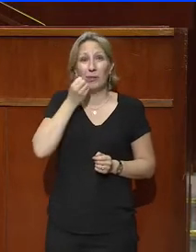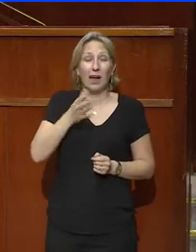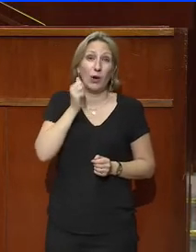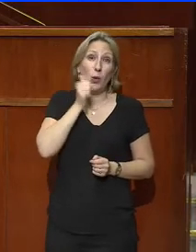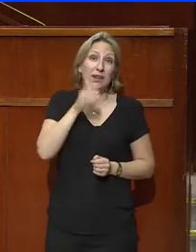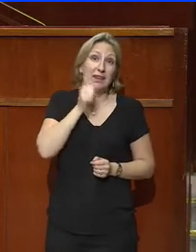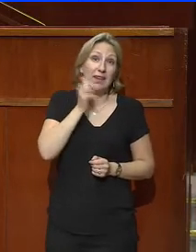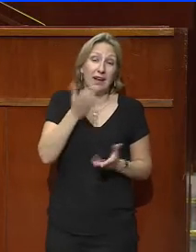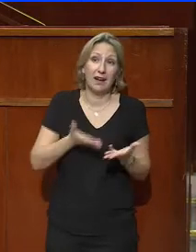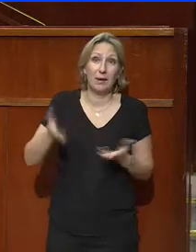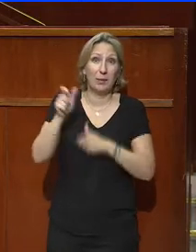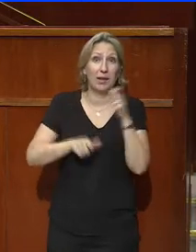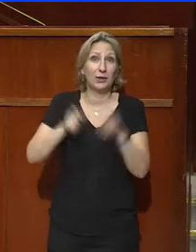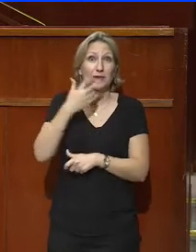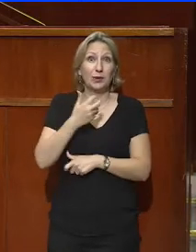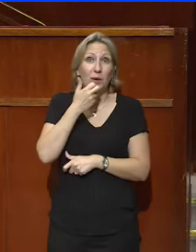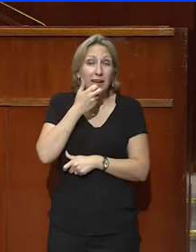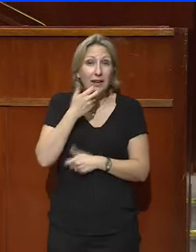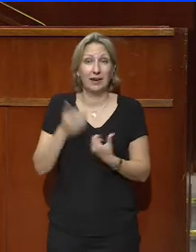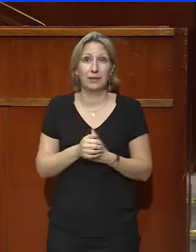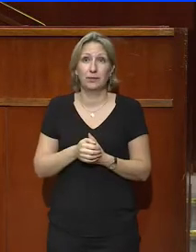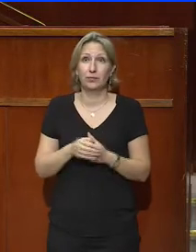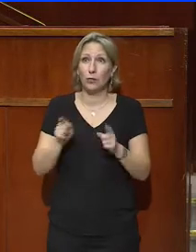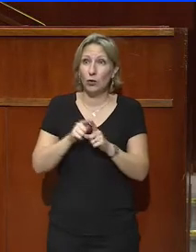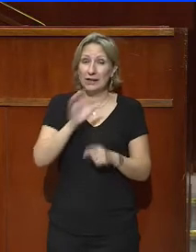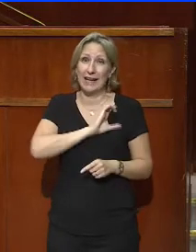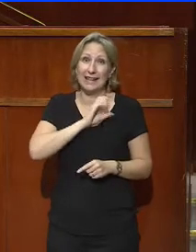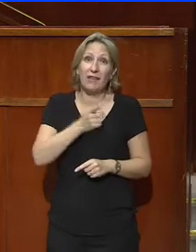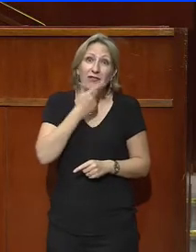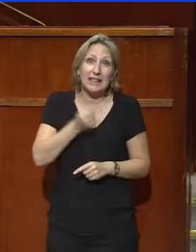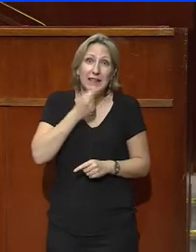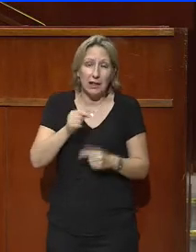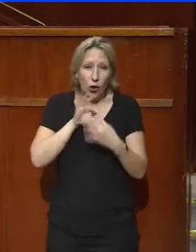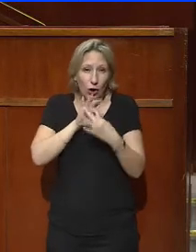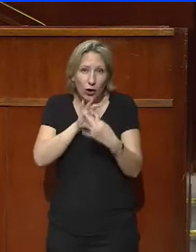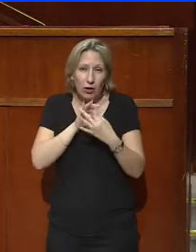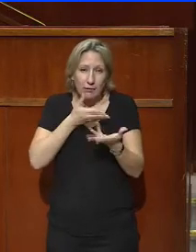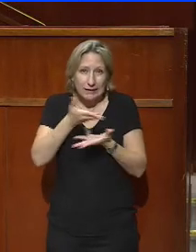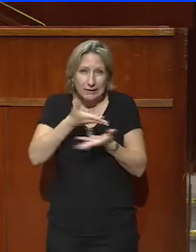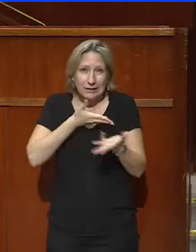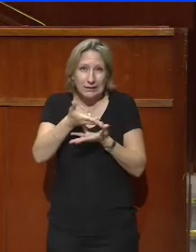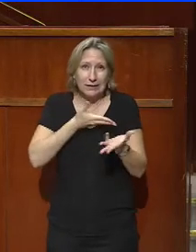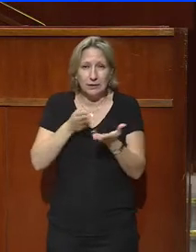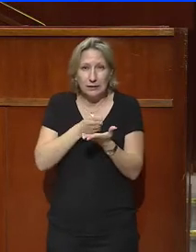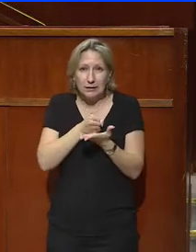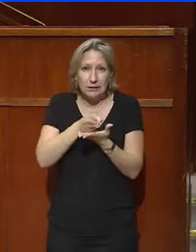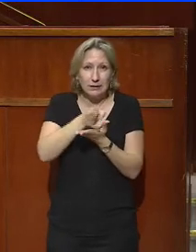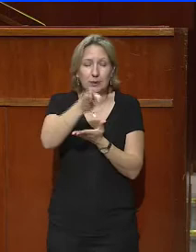quotidien et de nos compatriotes, des constructeurs de consensus, des facilitateurs et des éclaireurs du chemin.